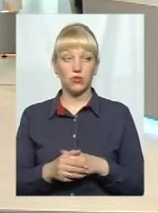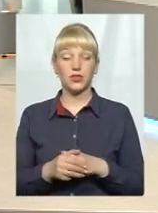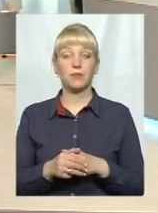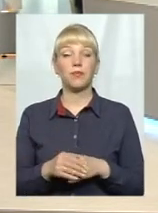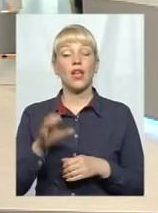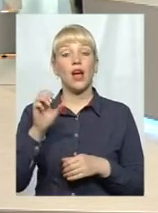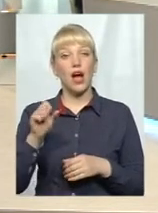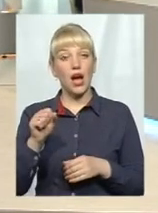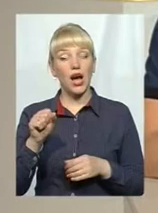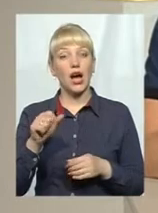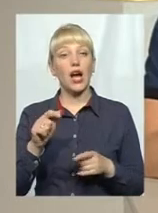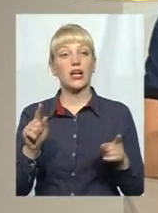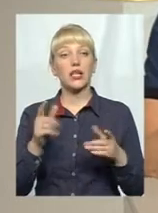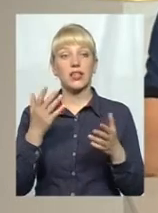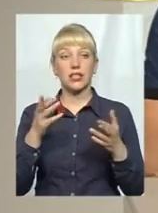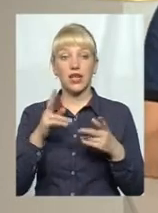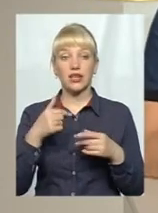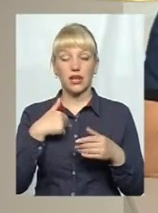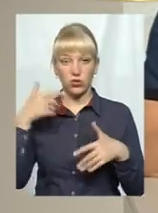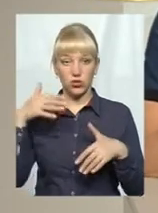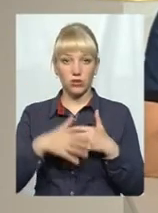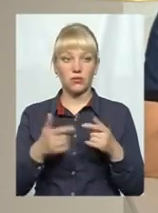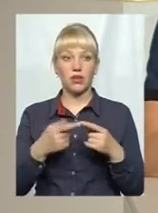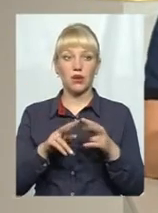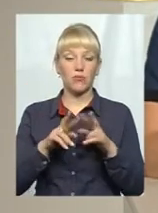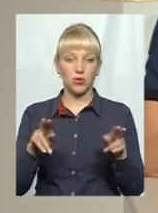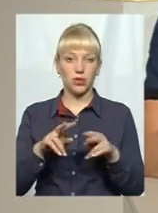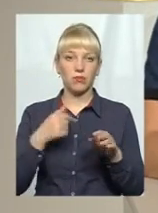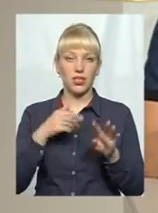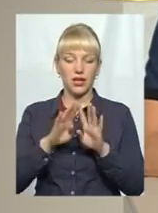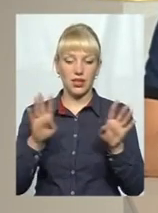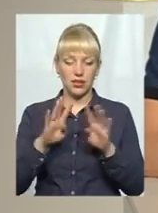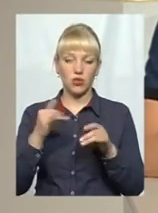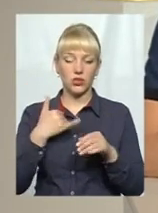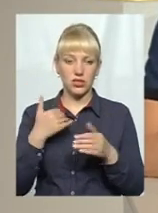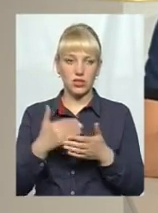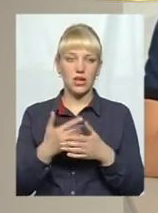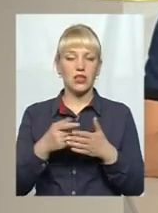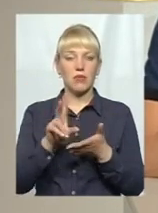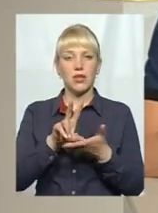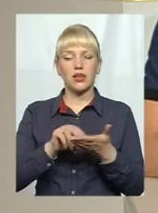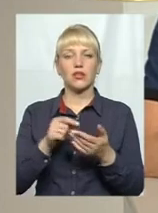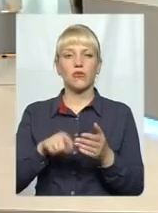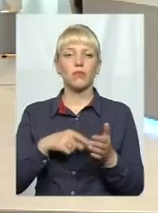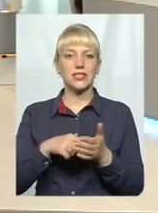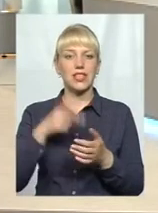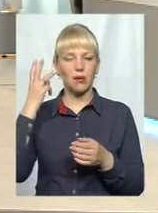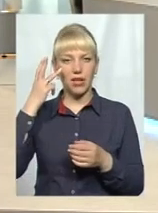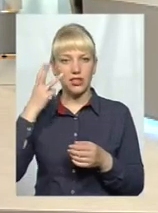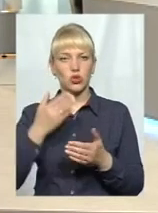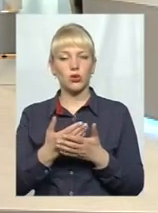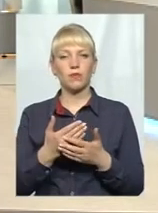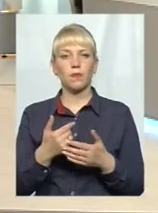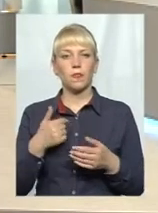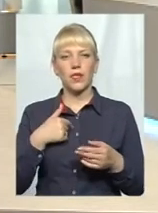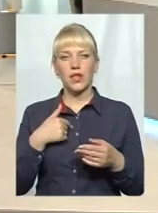Але, знову ж таки, наскільки я розумію, що подібні такі ряди в нас, ну, є ще декілька прикладів, так, в місті Хмельницькому. Я так розумію, що все